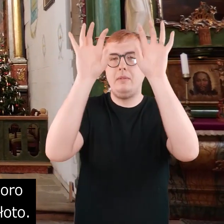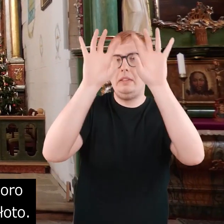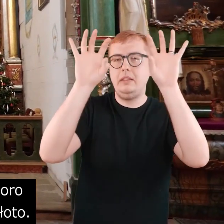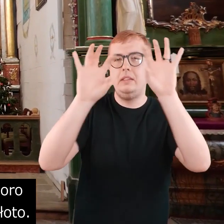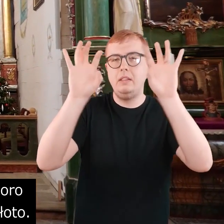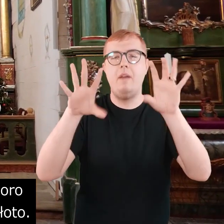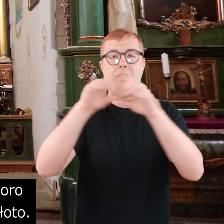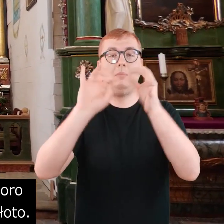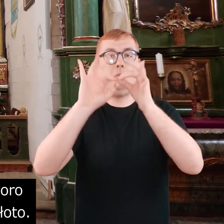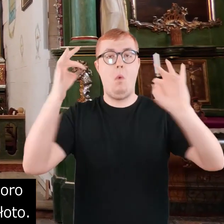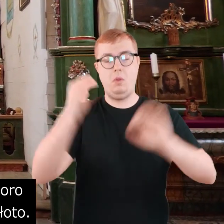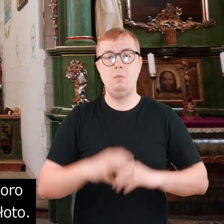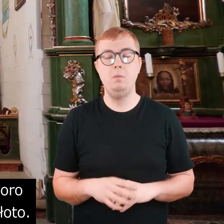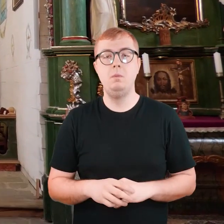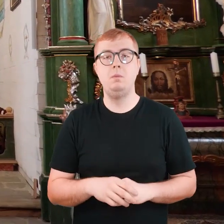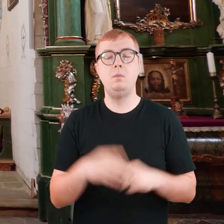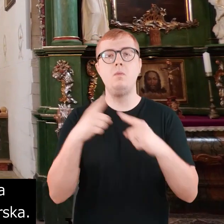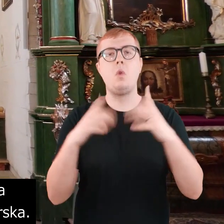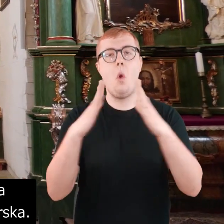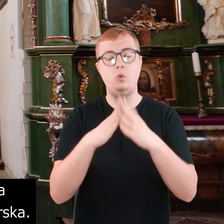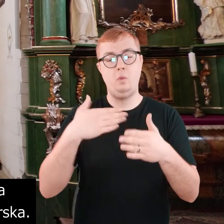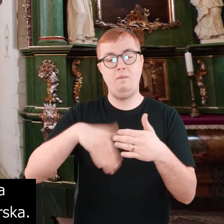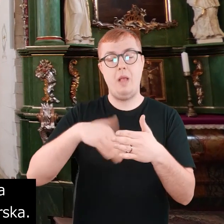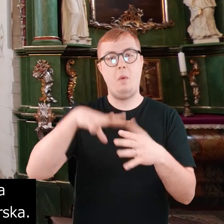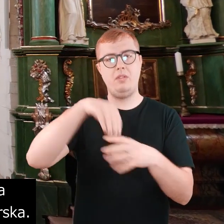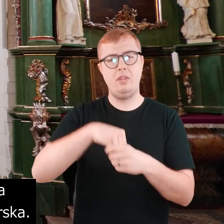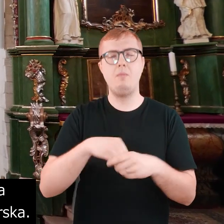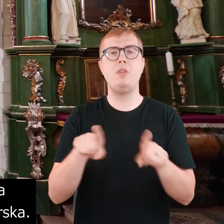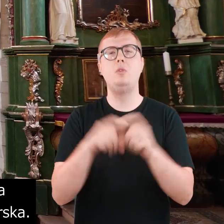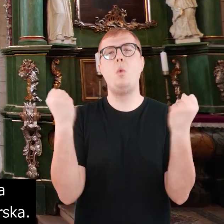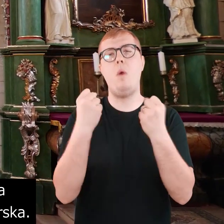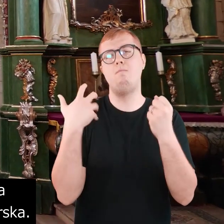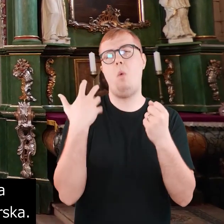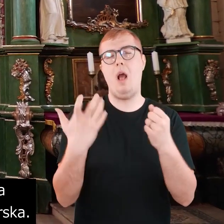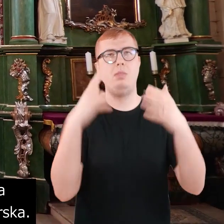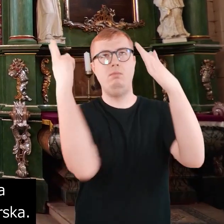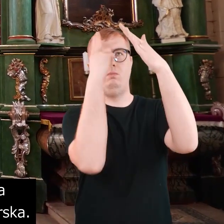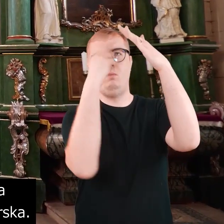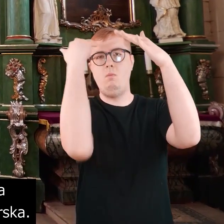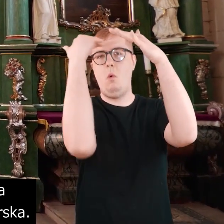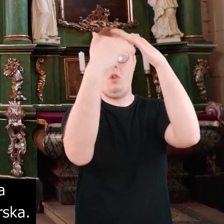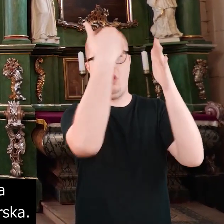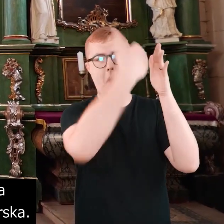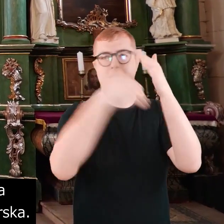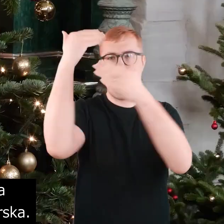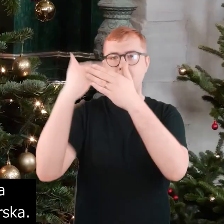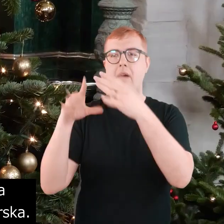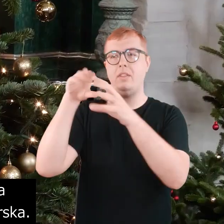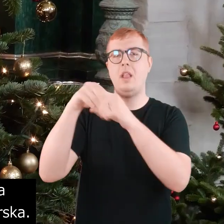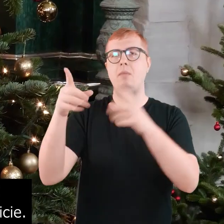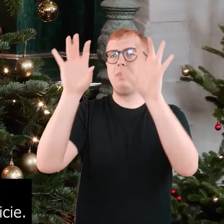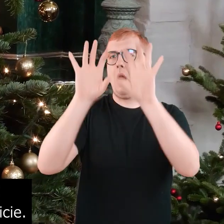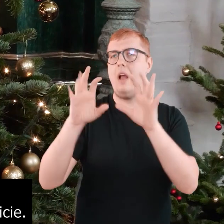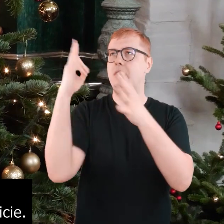jest pomalowana na złoto. Kościół wewnątrz zdobi bogata polichromia, czyli dekoracja